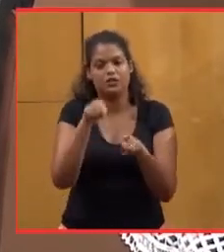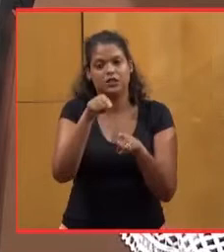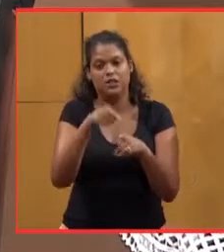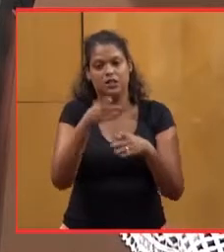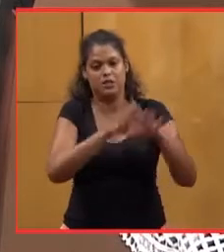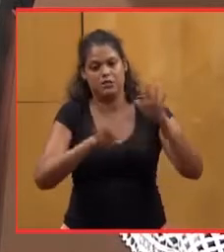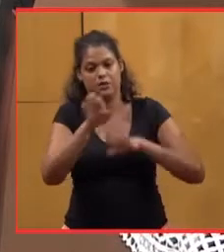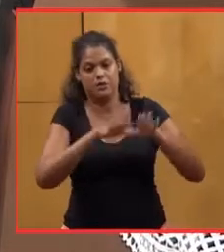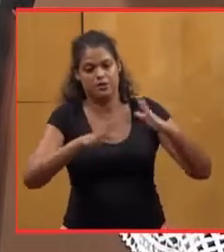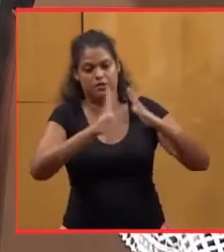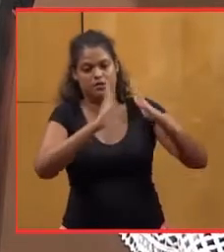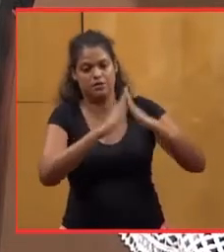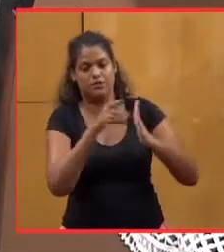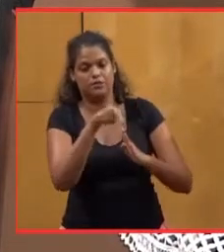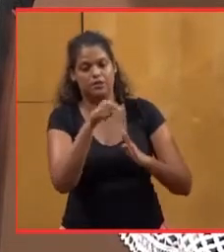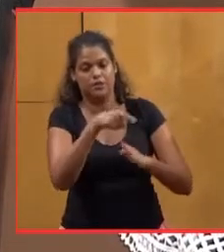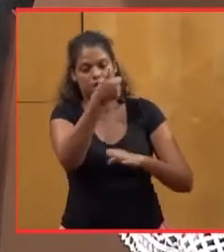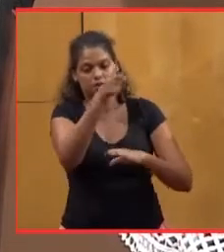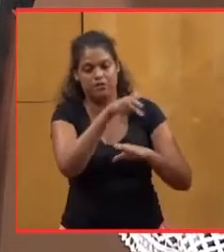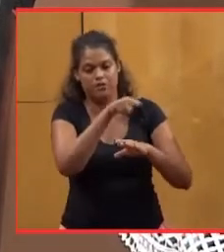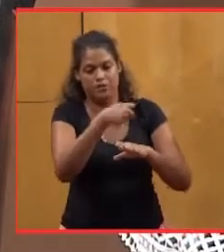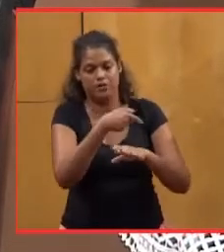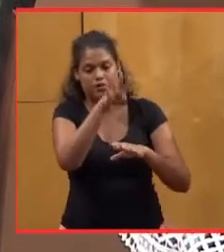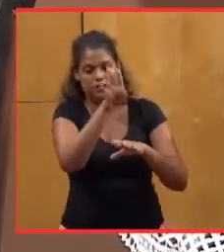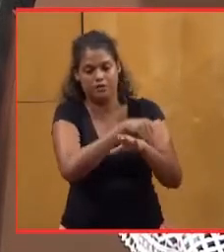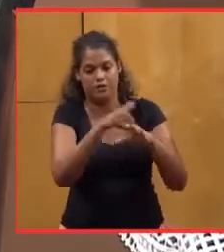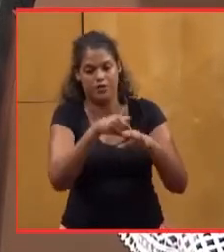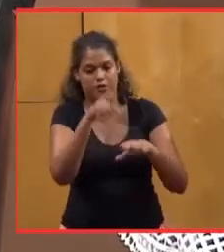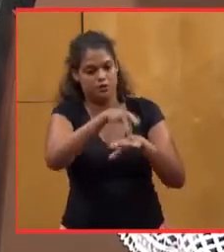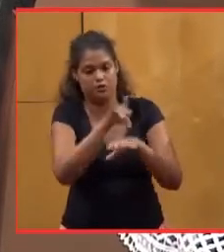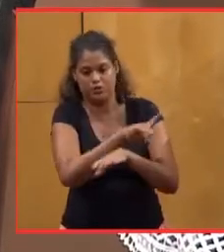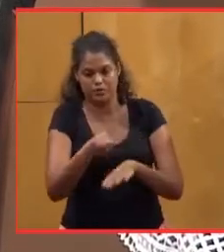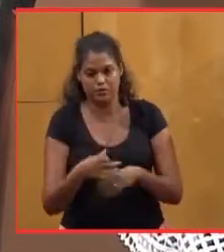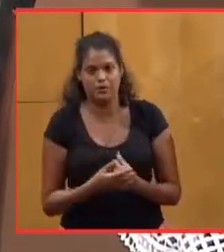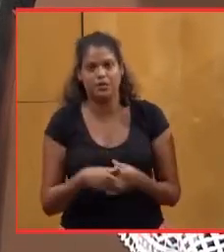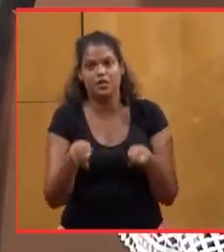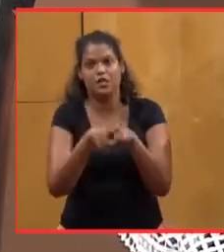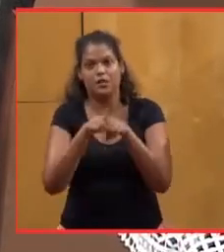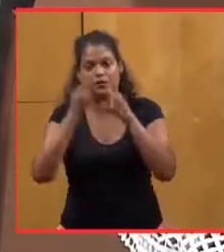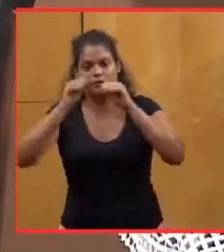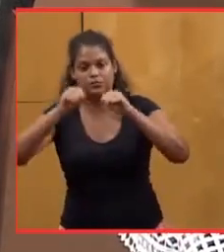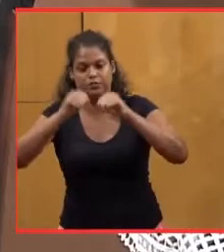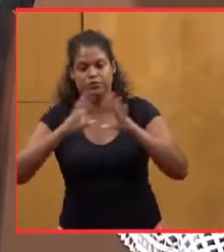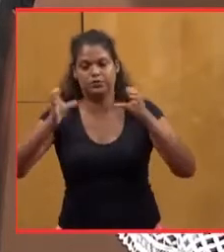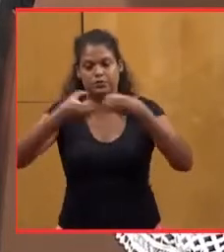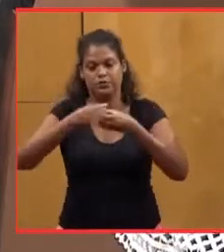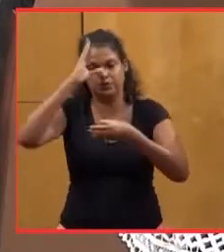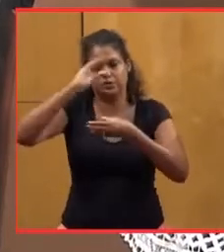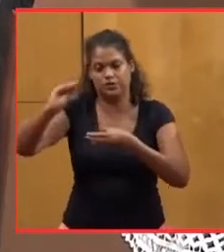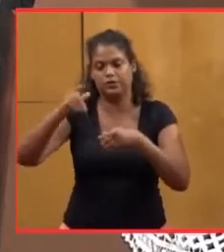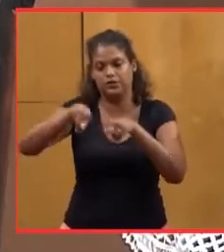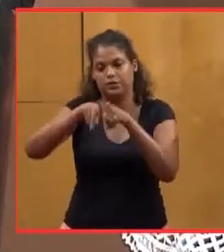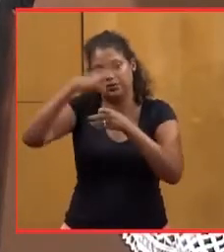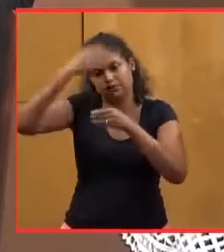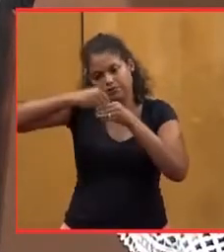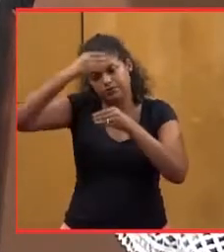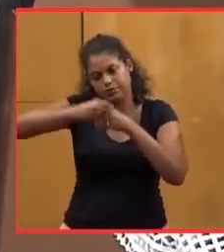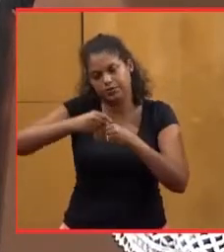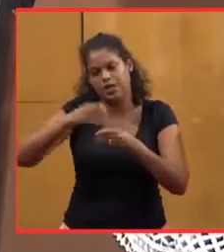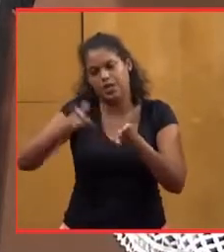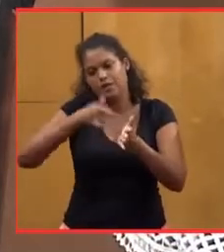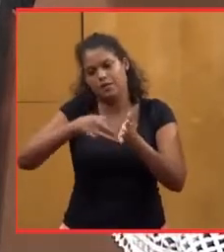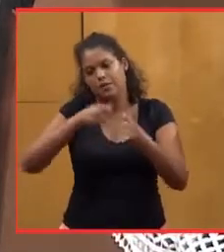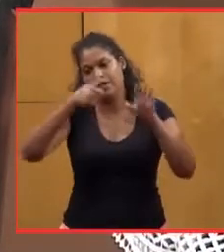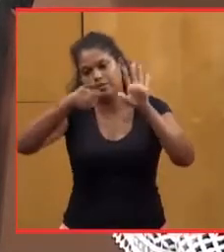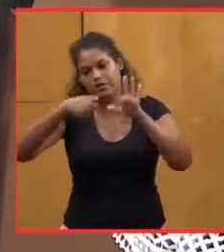de l'habitat, c'est près de 1,4 millions d'euros non utilisés. Au niveau de l'enseignement, de la formation professionnelle et apprentissage, page